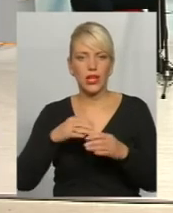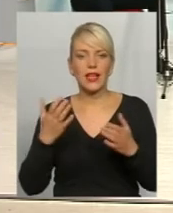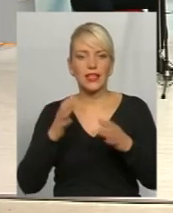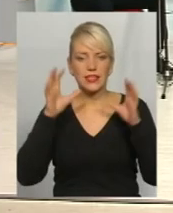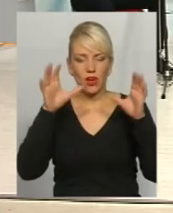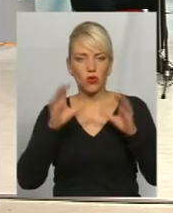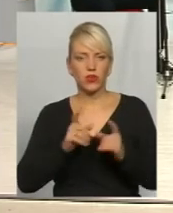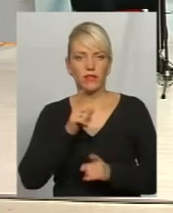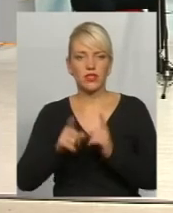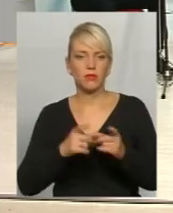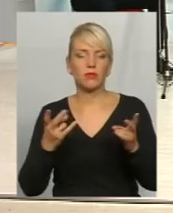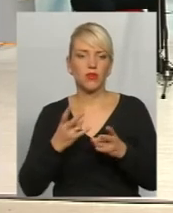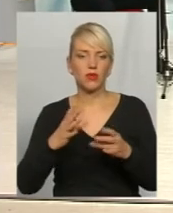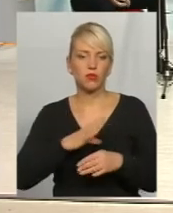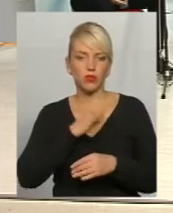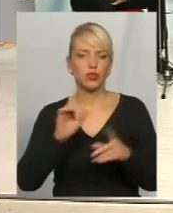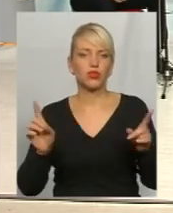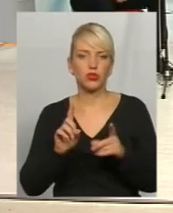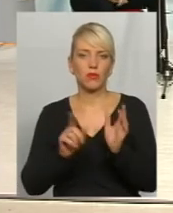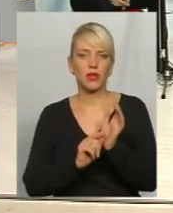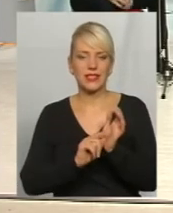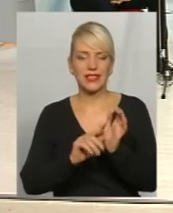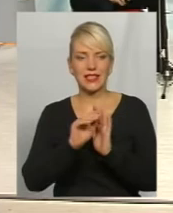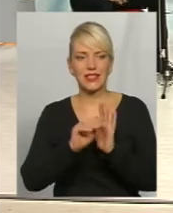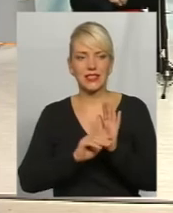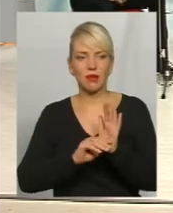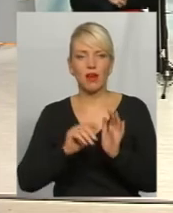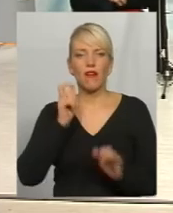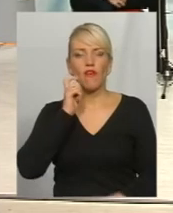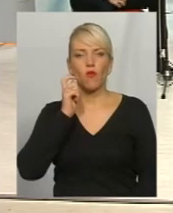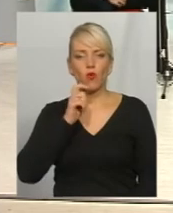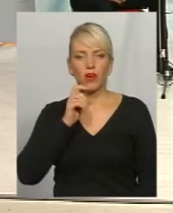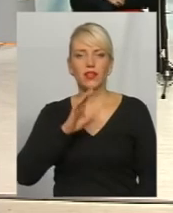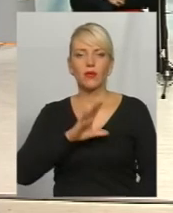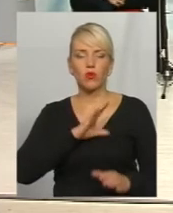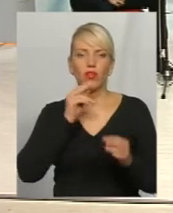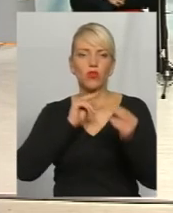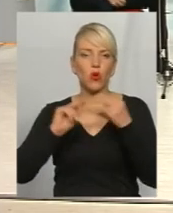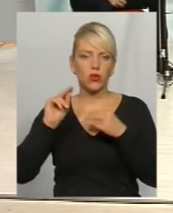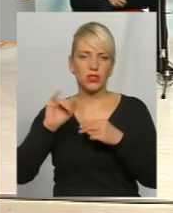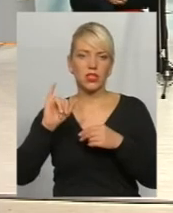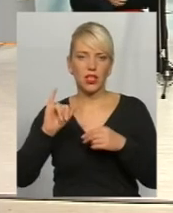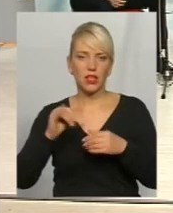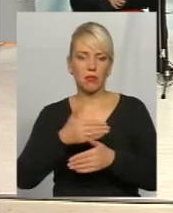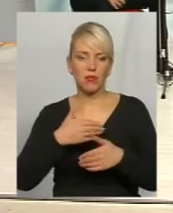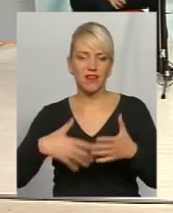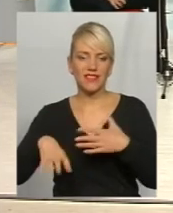таки мають відбутися для того, щоб пенсійна система в Україні була досконалішою і ми всі з вами,